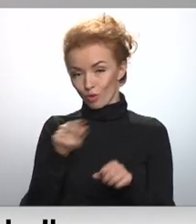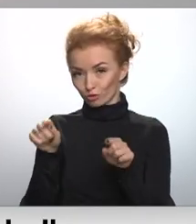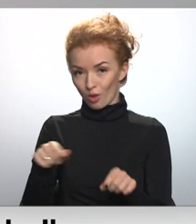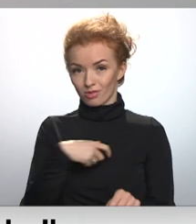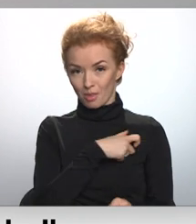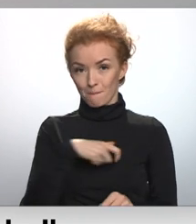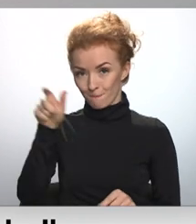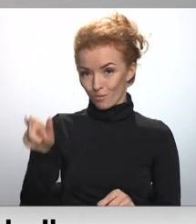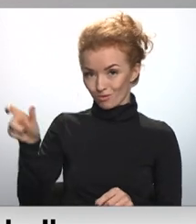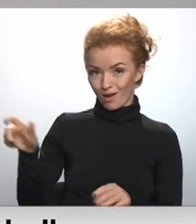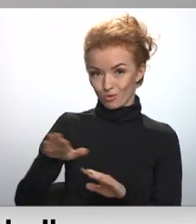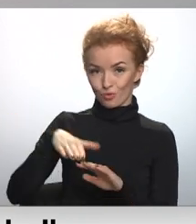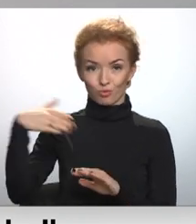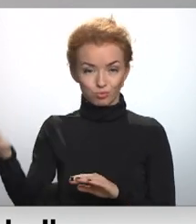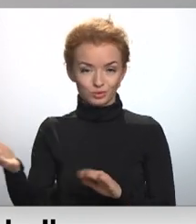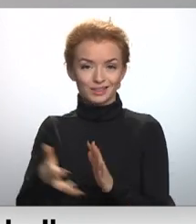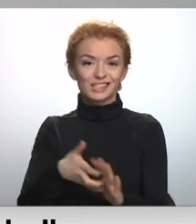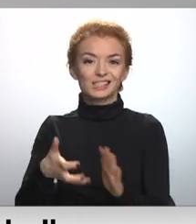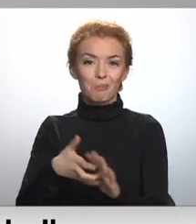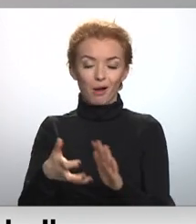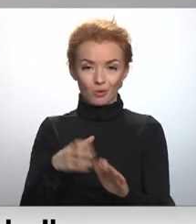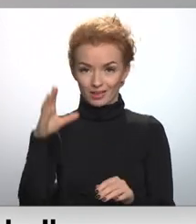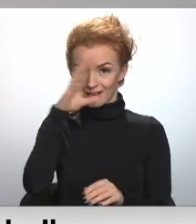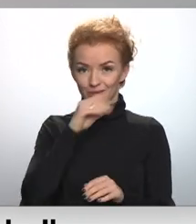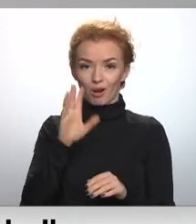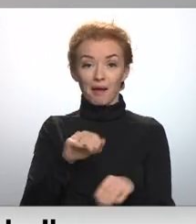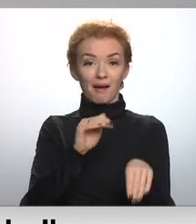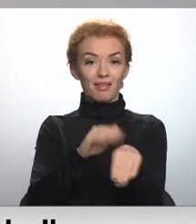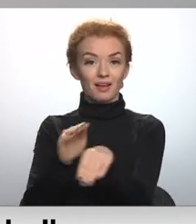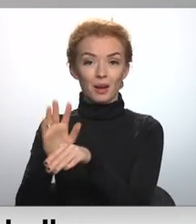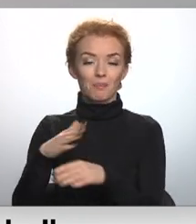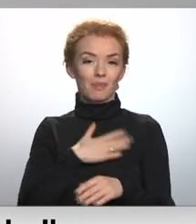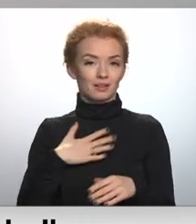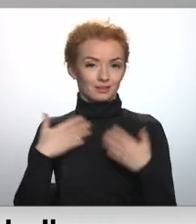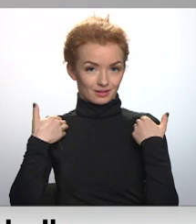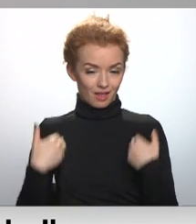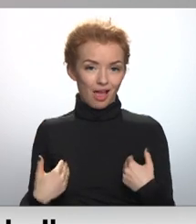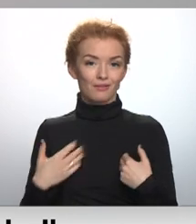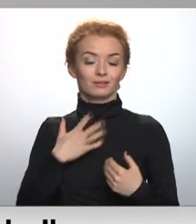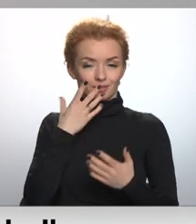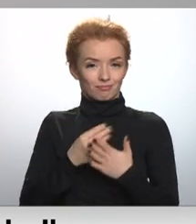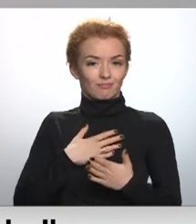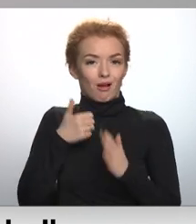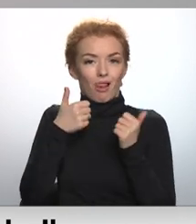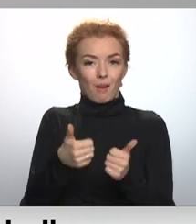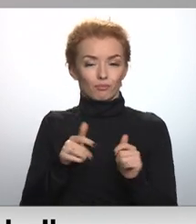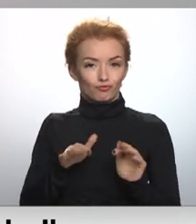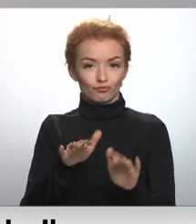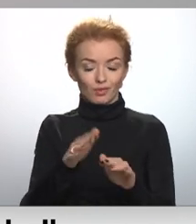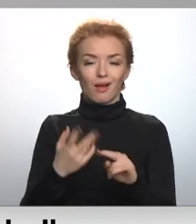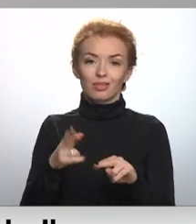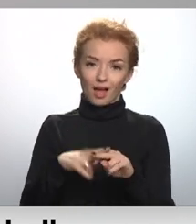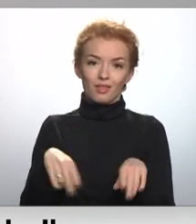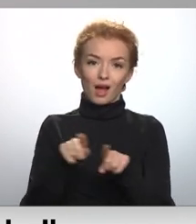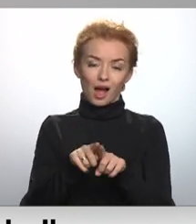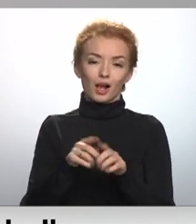puses izmantot šo iespēju, lai atgādinātu par sevi, par saviem labajiem darbiem, uz kuriem tad varēs atsaukties arī